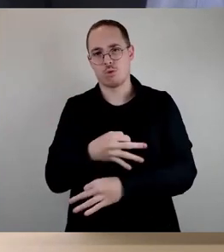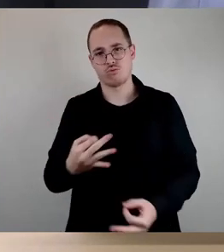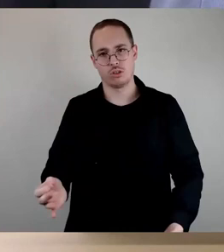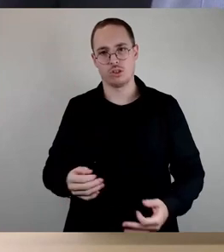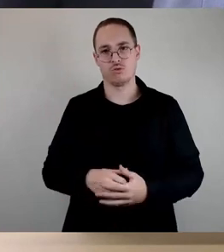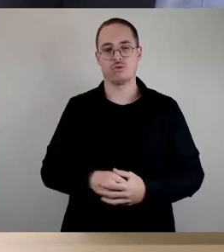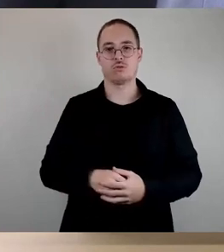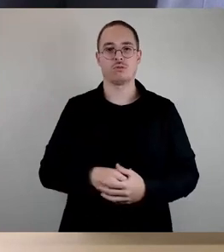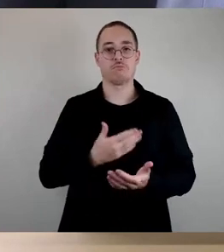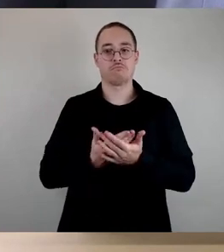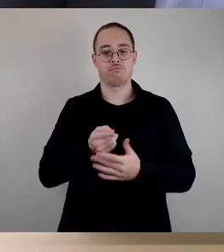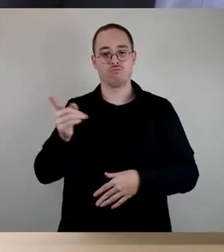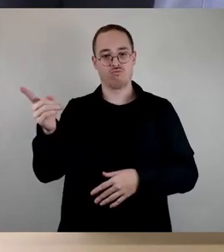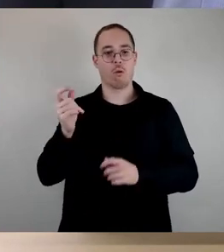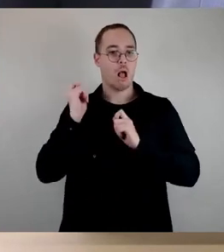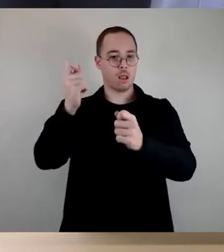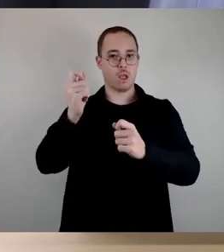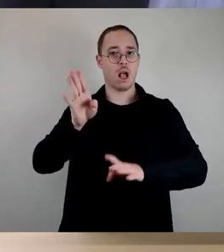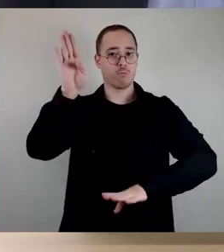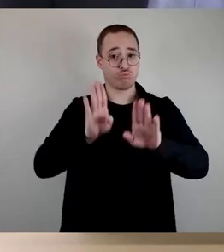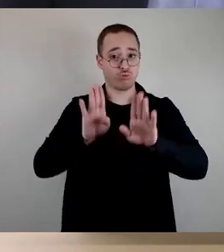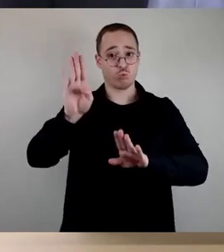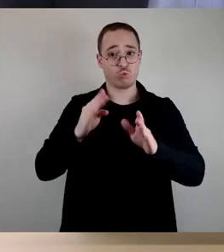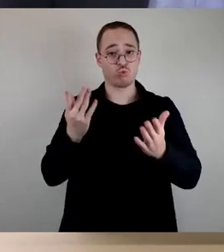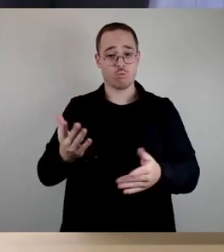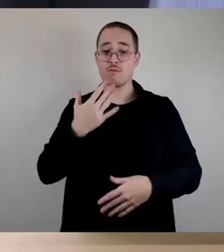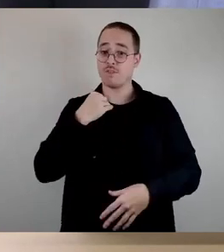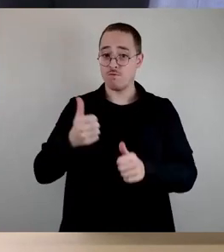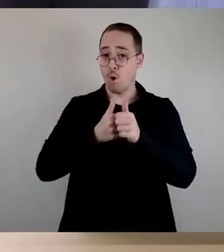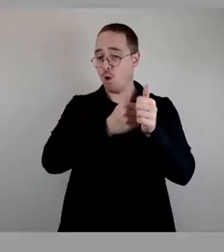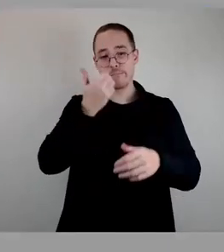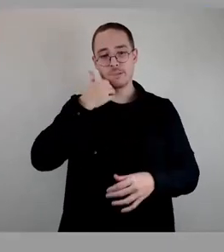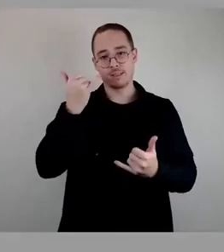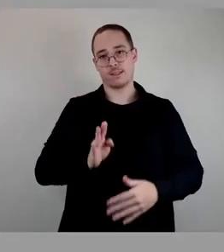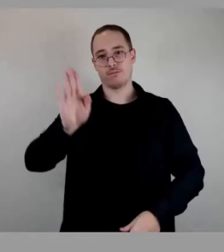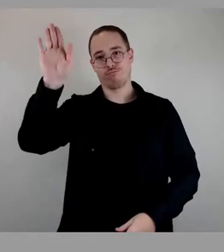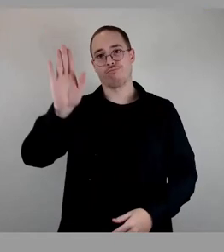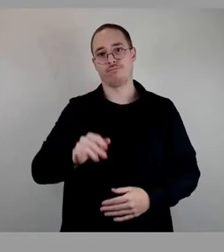zur Abstimmung stellen. Wer dem folgen möchte, den bitte ich jetzt ums Stimmzeichen.